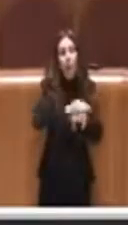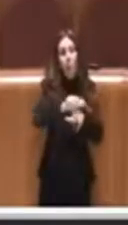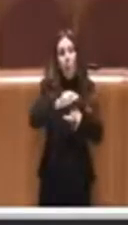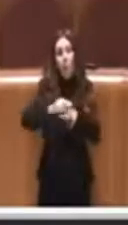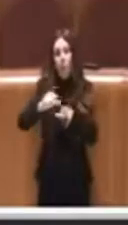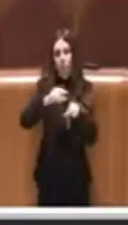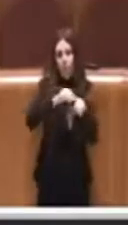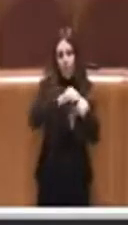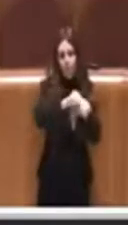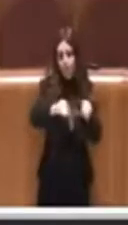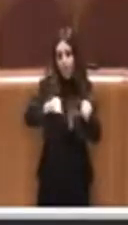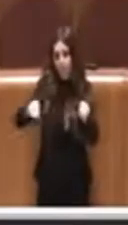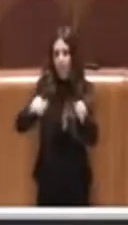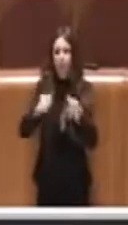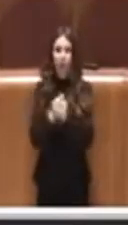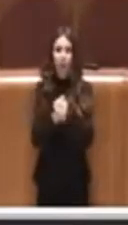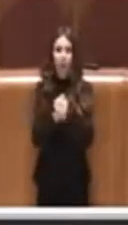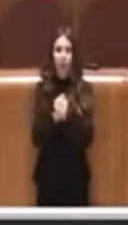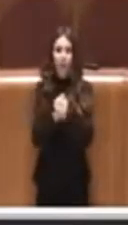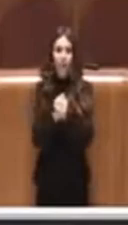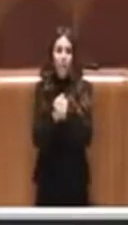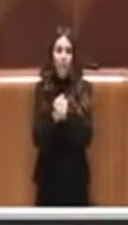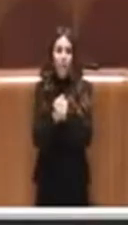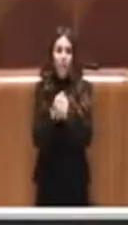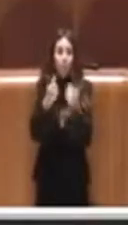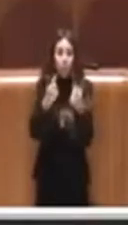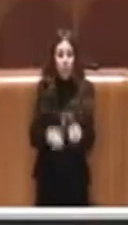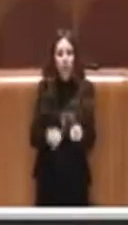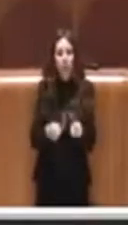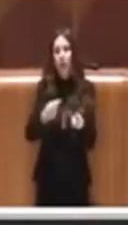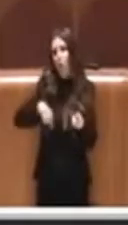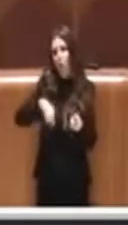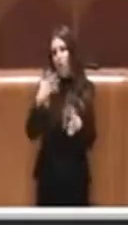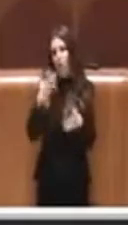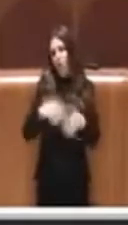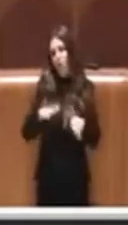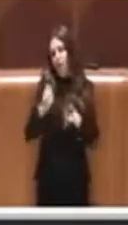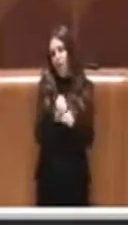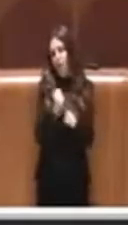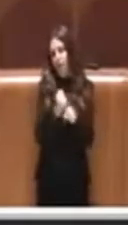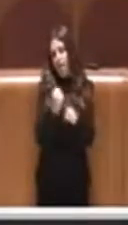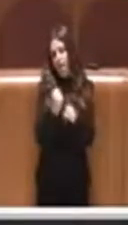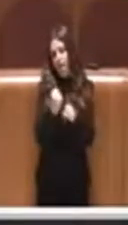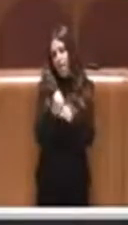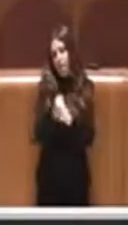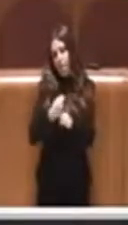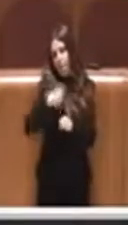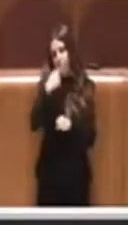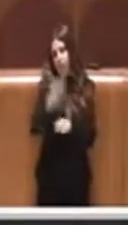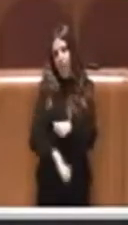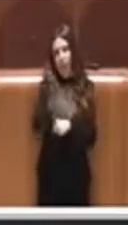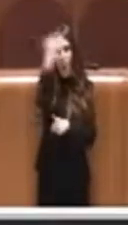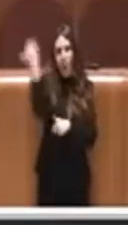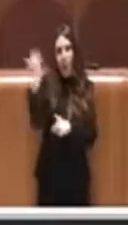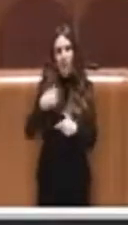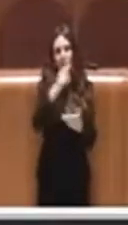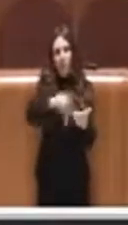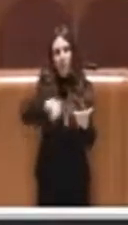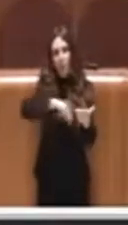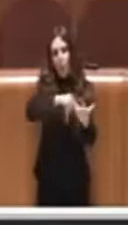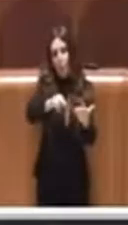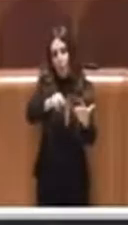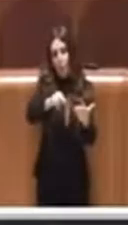su questo noi stiamo già lavorando, detto francamente per votare